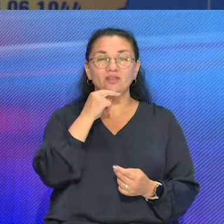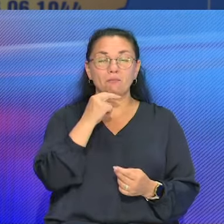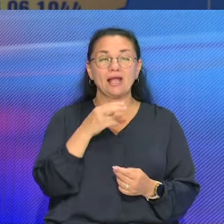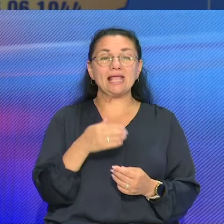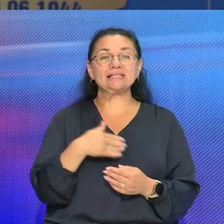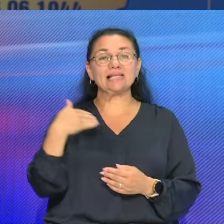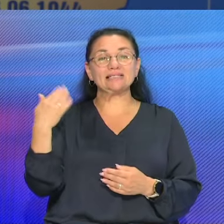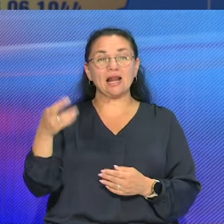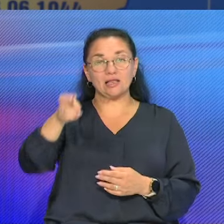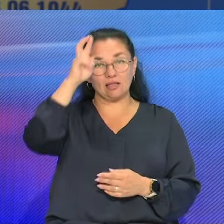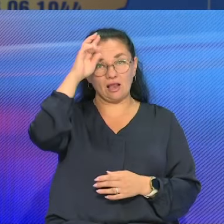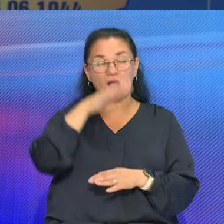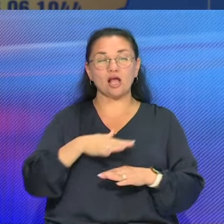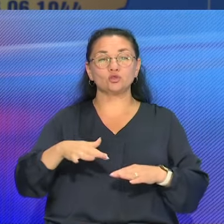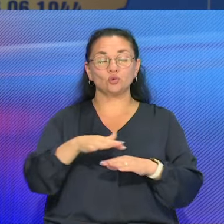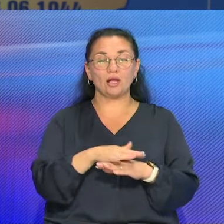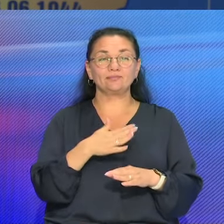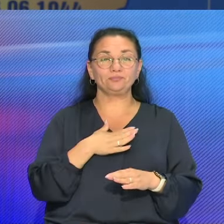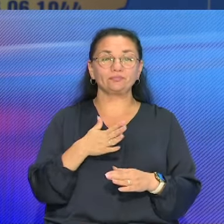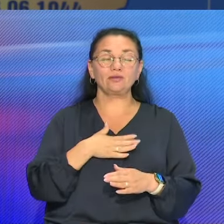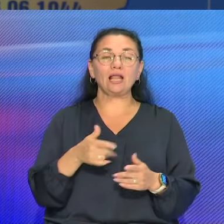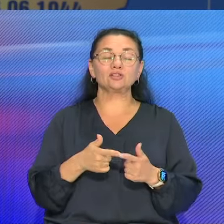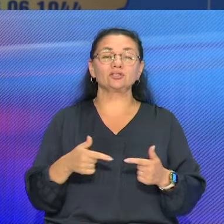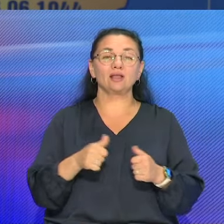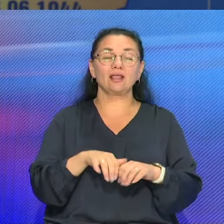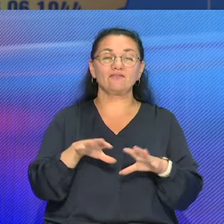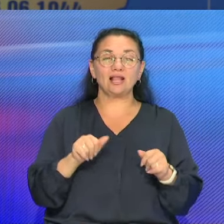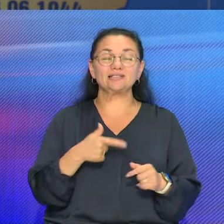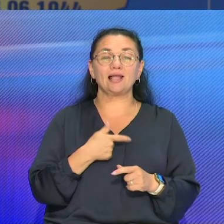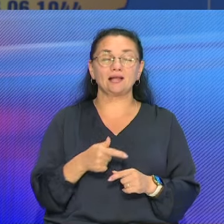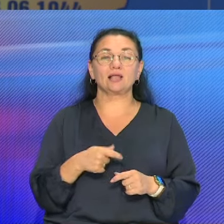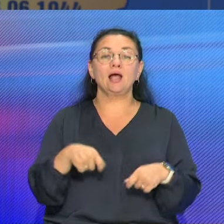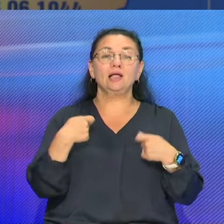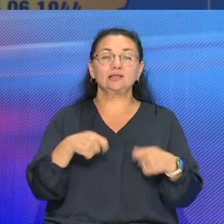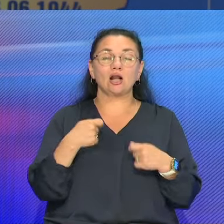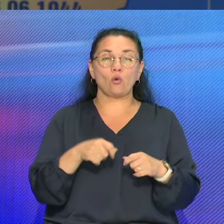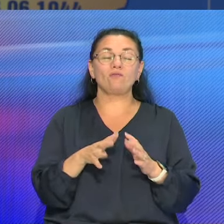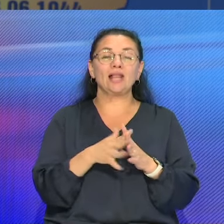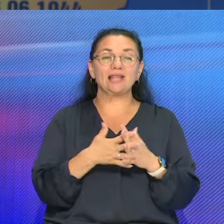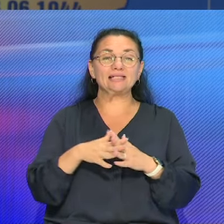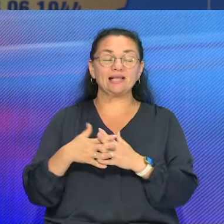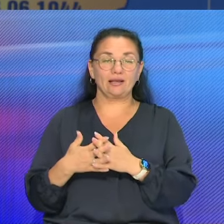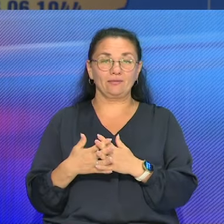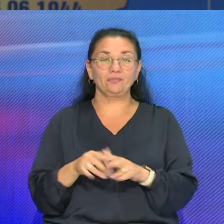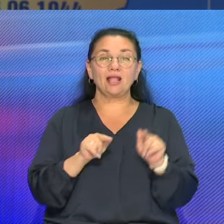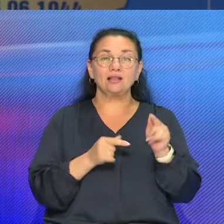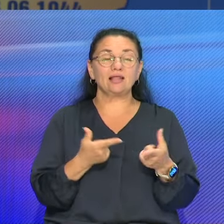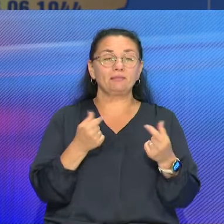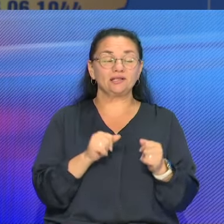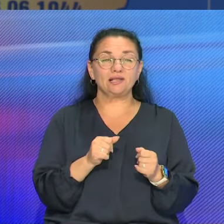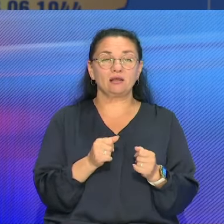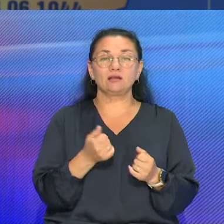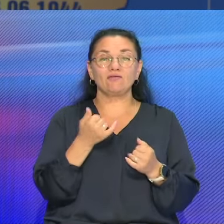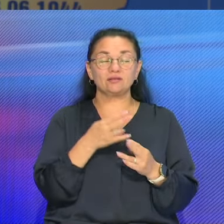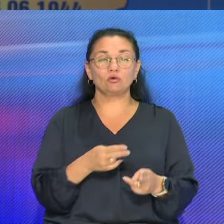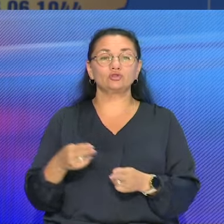государства, и, конечно, нас как государственного органа, это торговля на селе. Торговля там, где не всегда выгодно, где